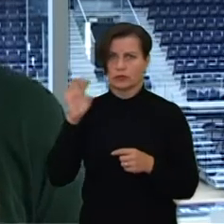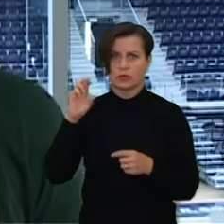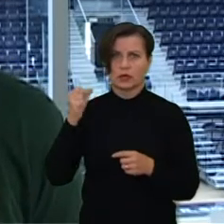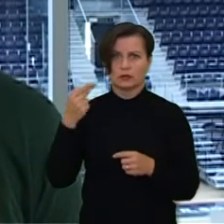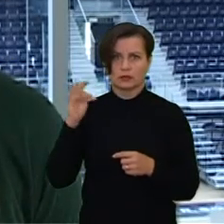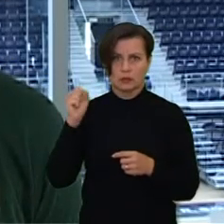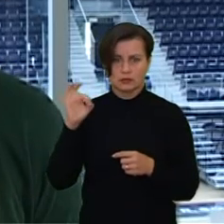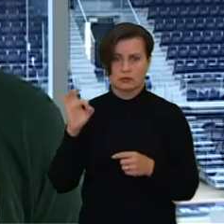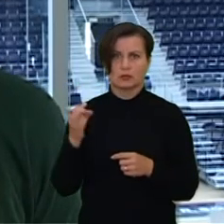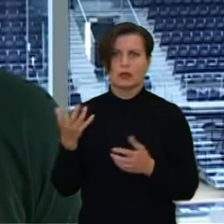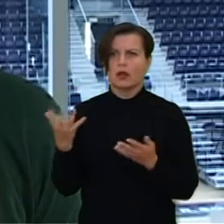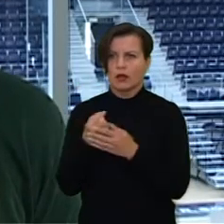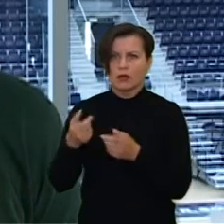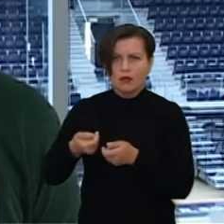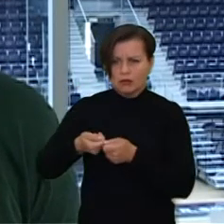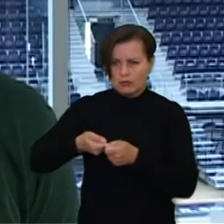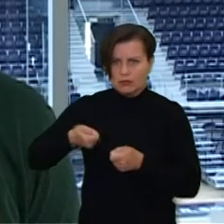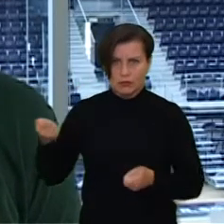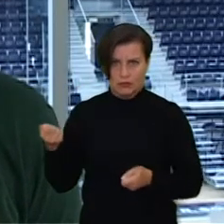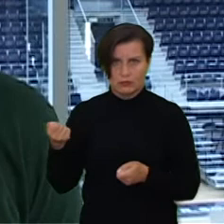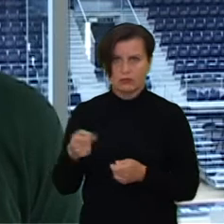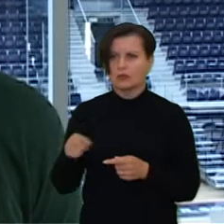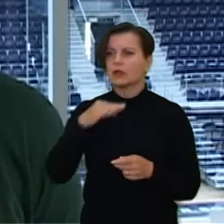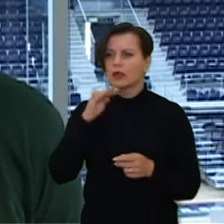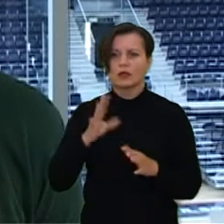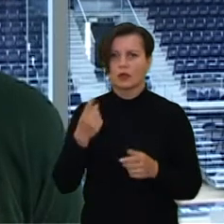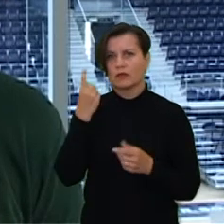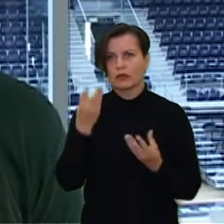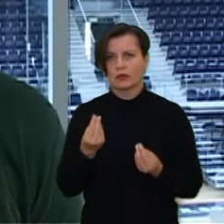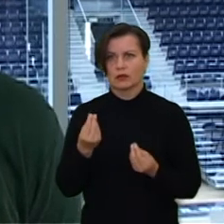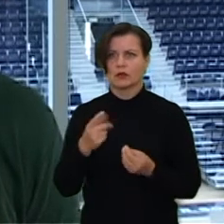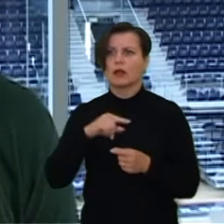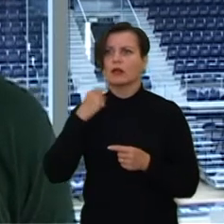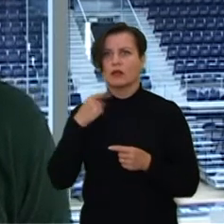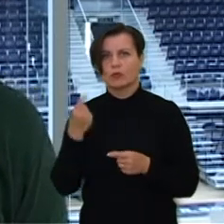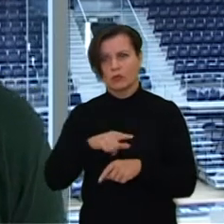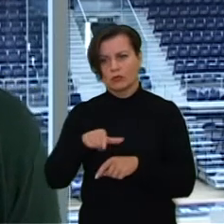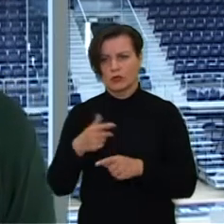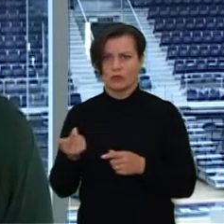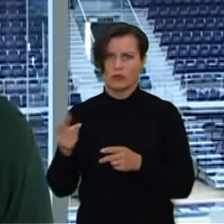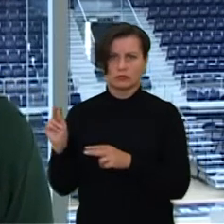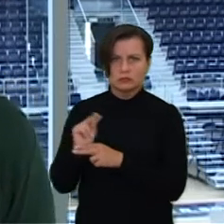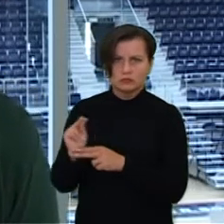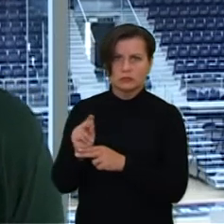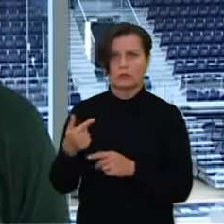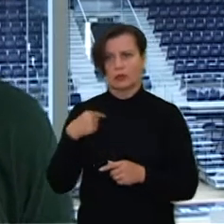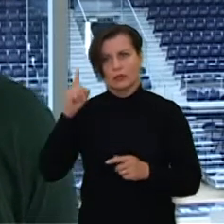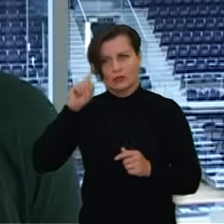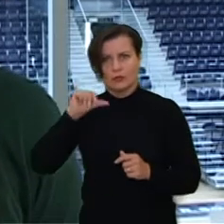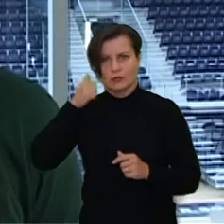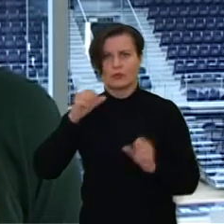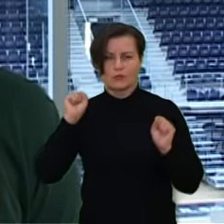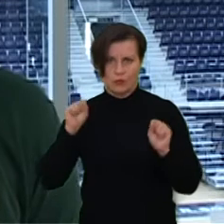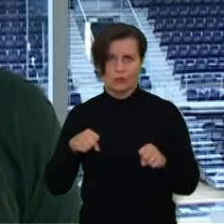traumą, neaiškiai, kiekinai ar vieną dienę ir daugiau jam laiko turės. Tikiuosi, kad galės žaistyti rytoj.